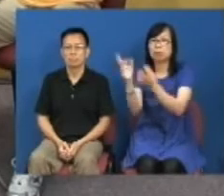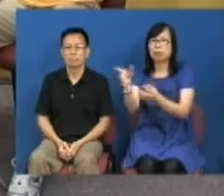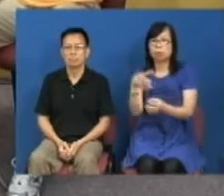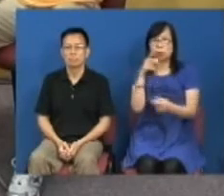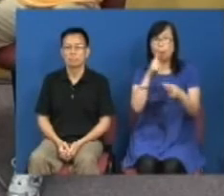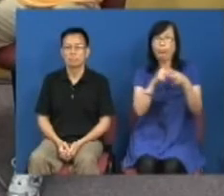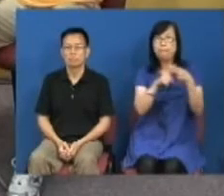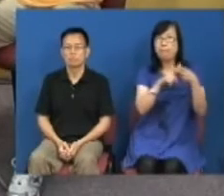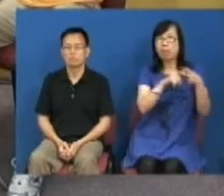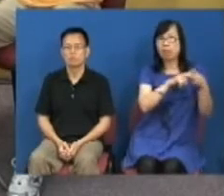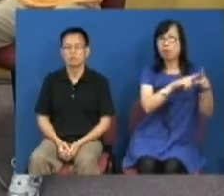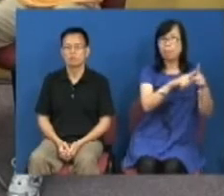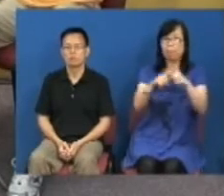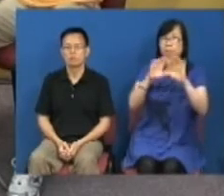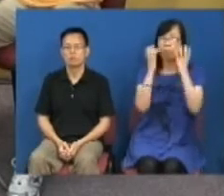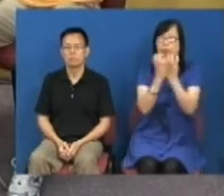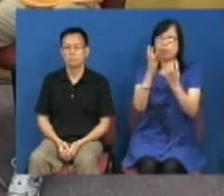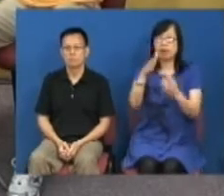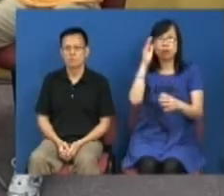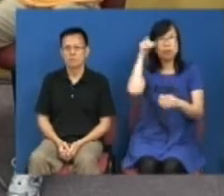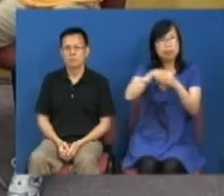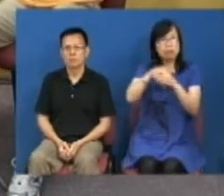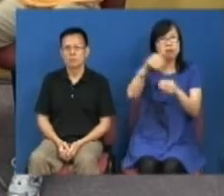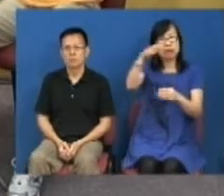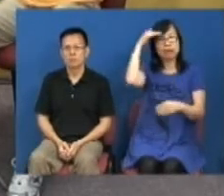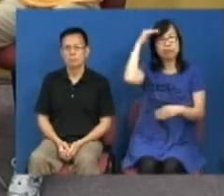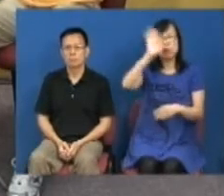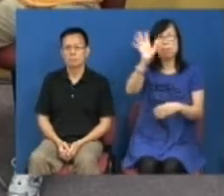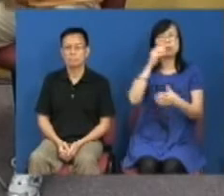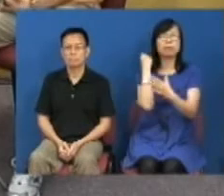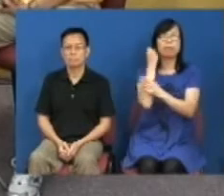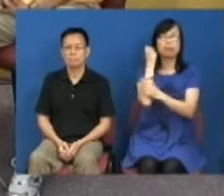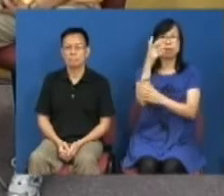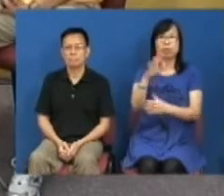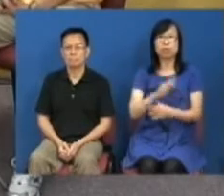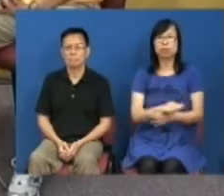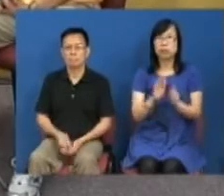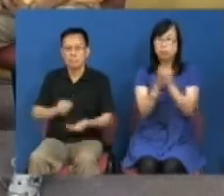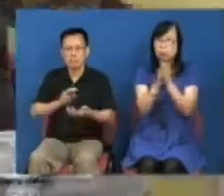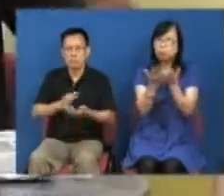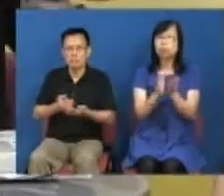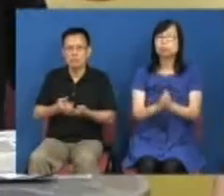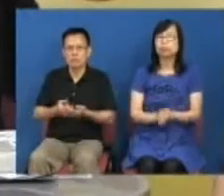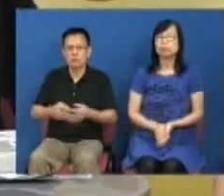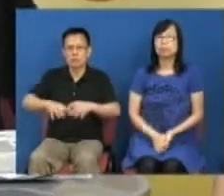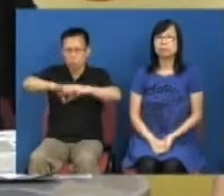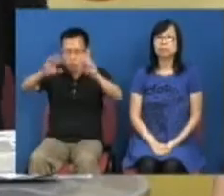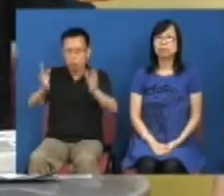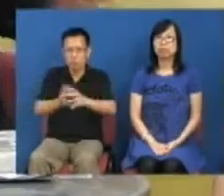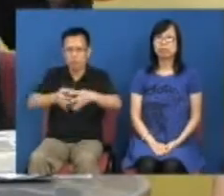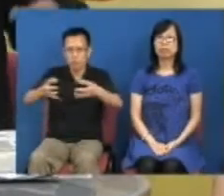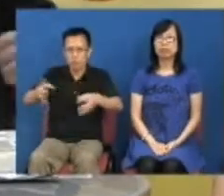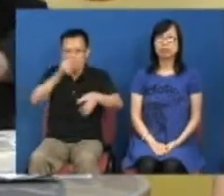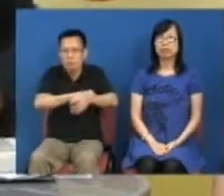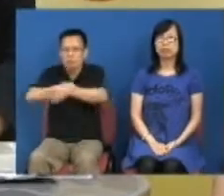想去申请警方也不能发出不反对通知书是给民阵大家全部都拉回警察局